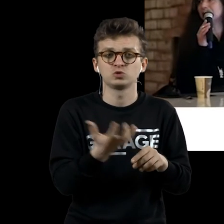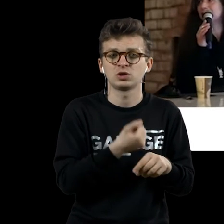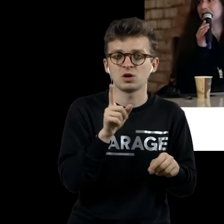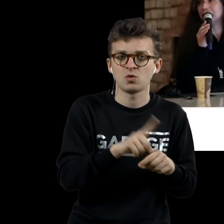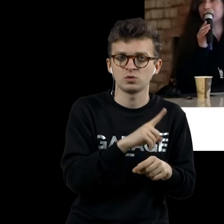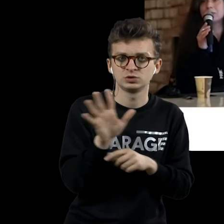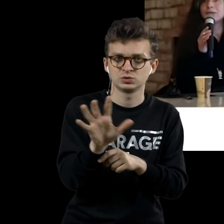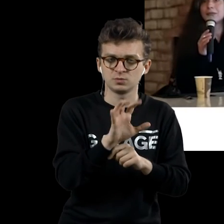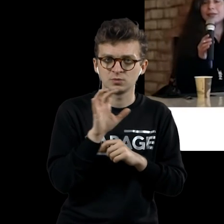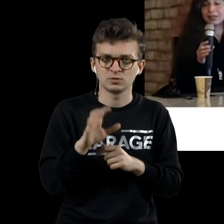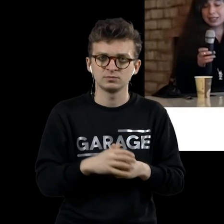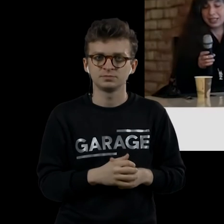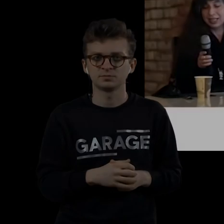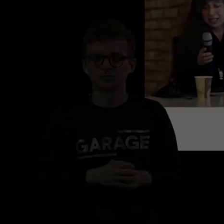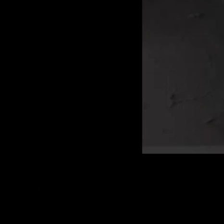аэросъемка.